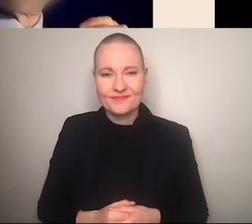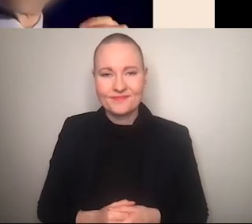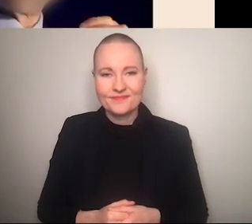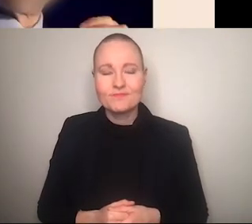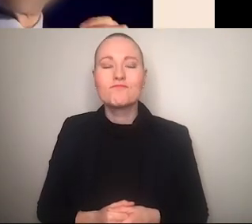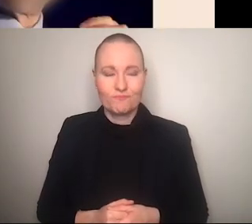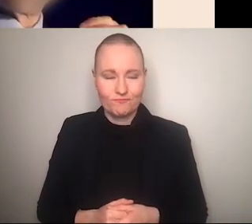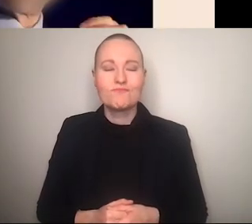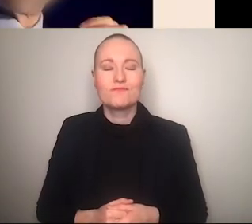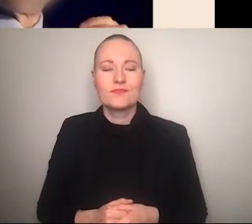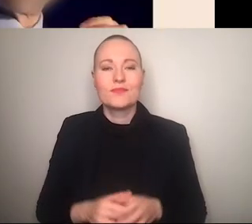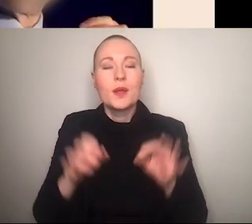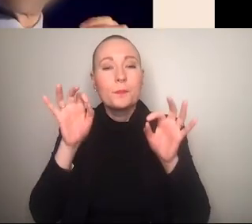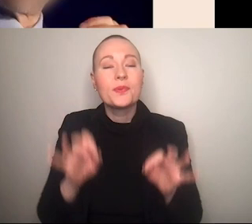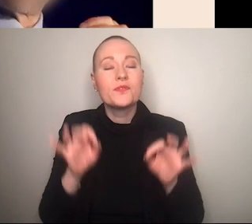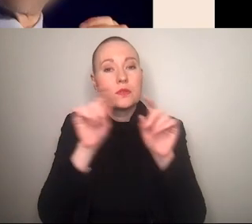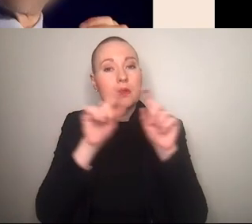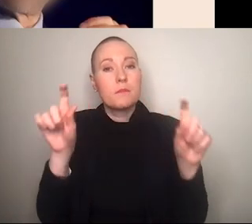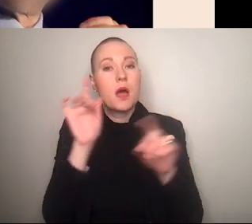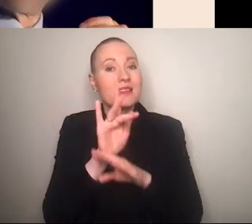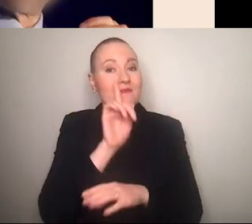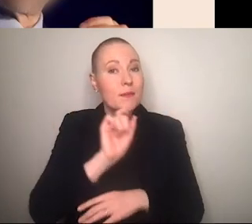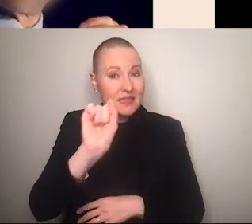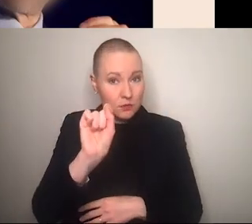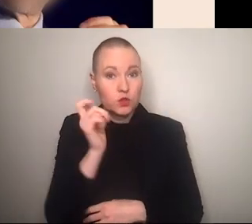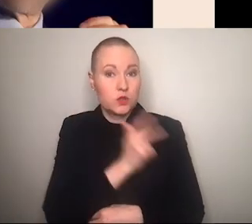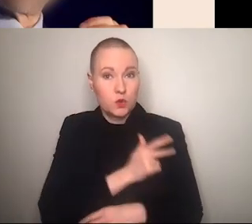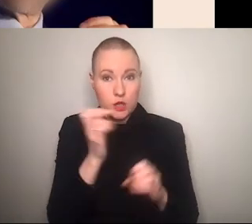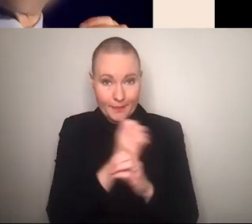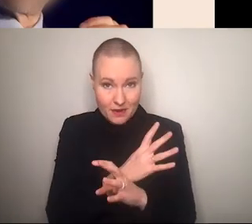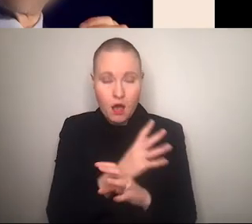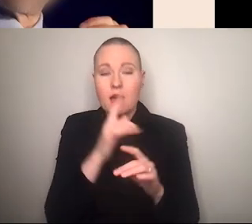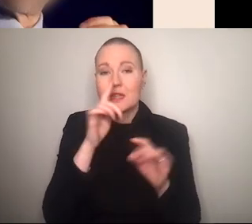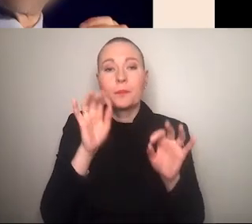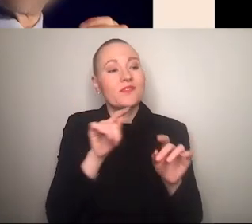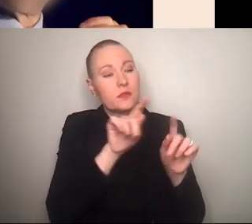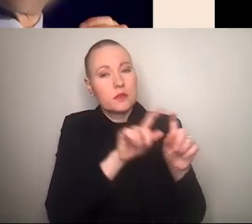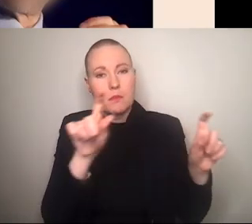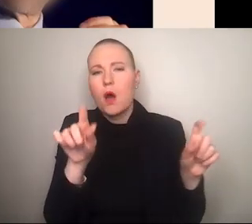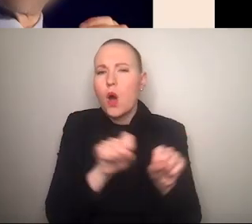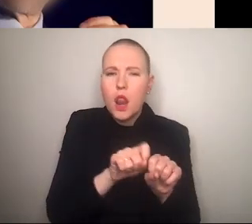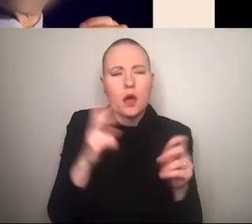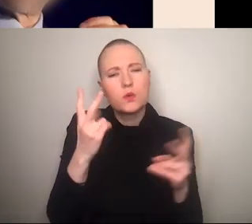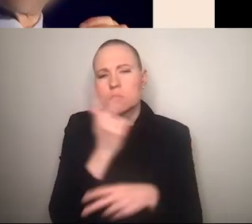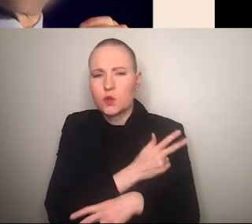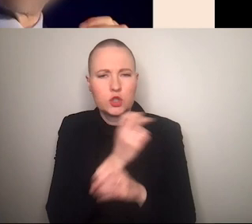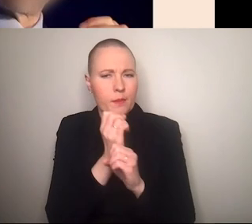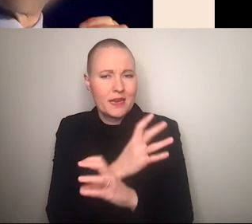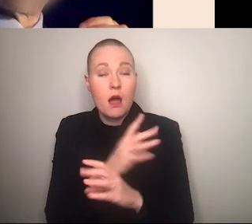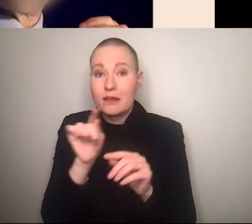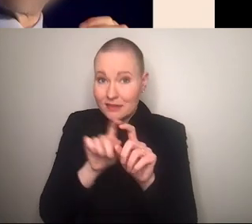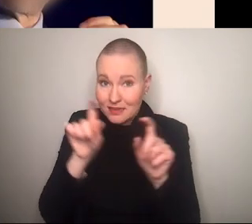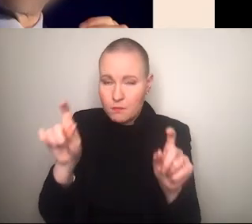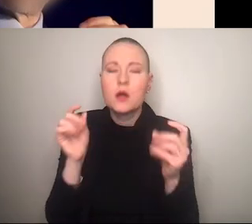ist die rede von antifeminismus auf social media oder antifeminismus online da tauchen zumeist bilder auf von